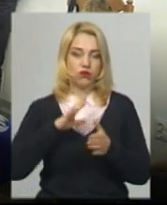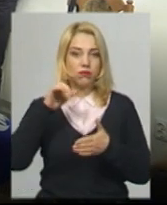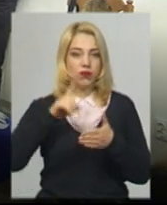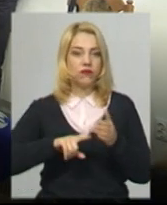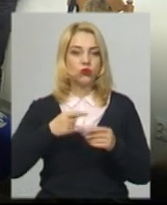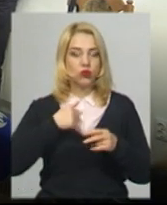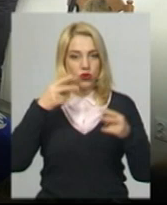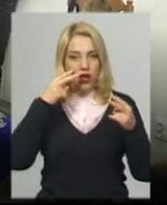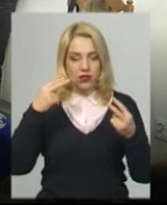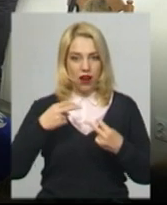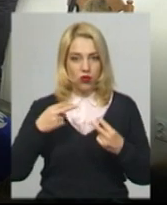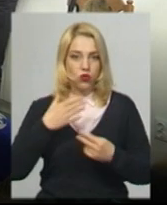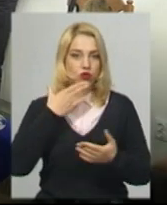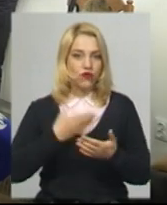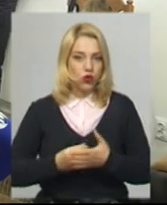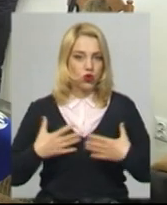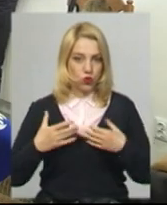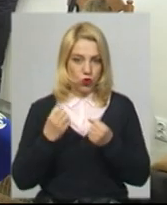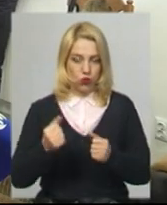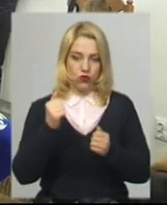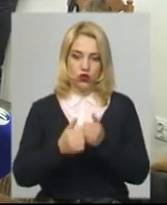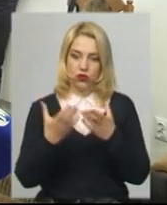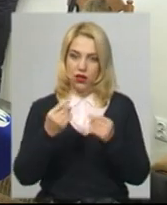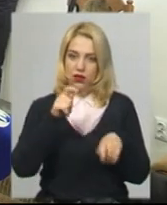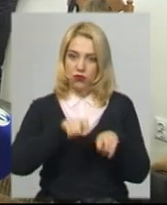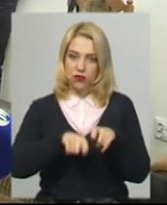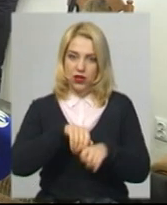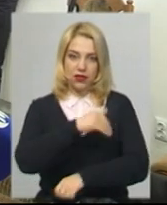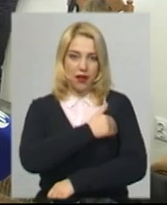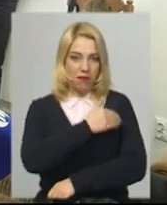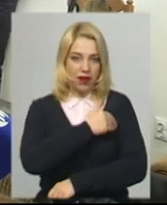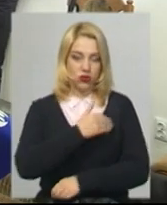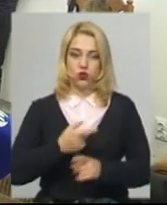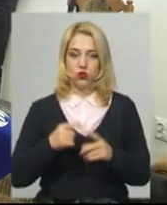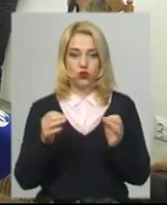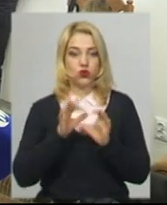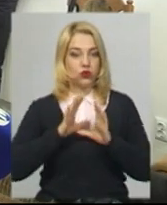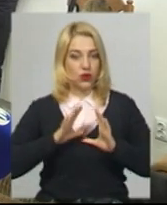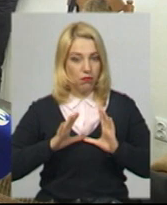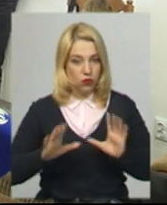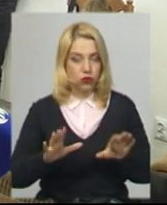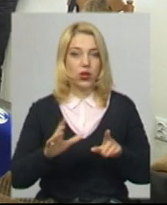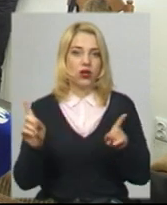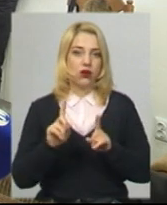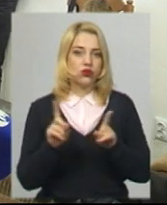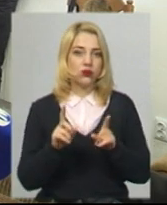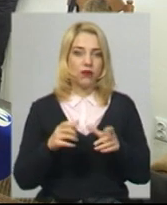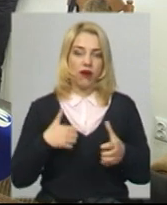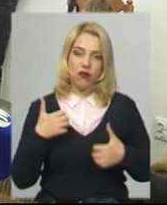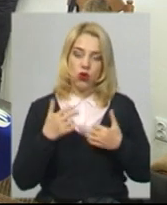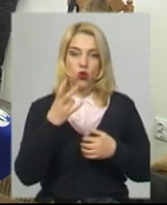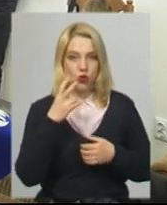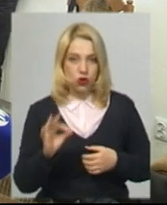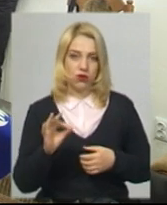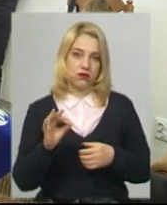слідкую за своїм здоров'ям, вимірюю щоденну температуру. Нічого такого мені не було, щоб мало мене хвилювати. Але